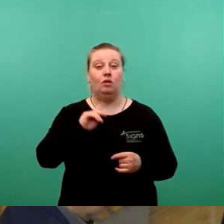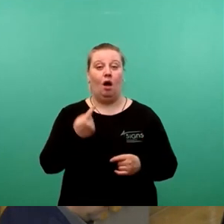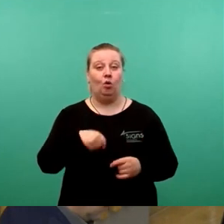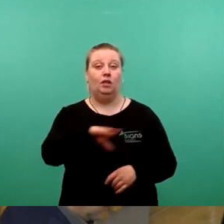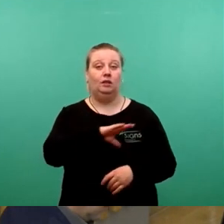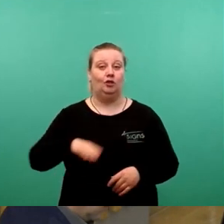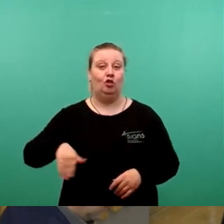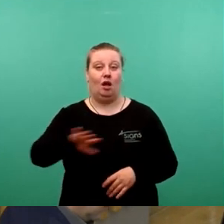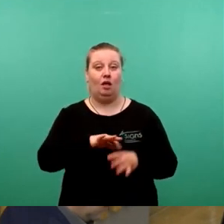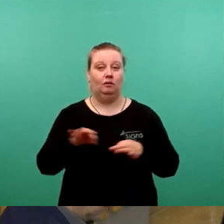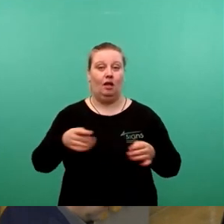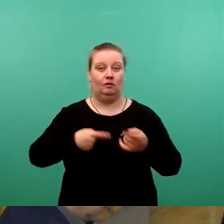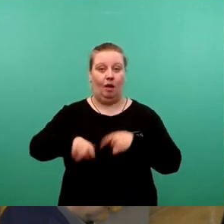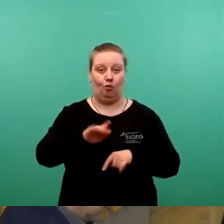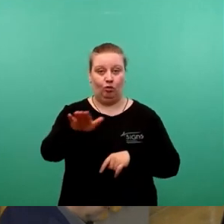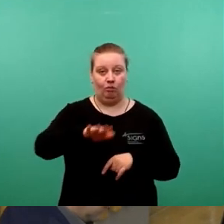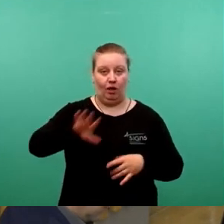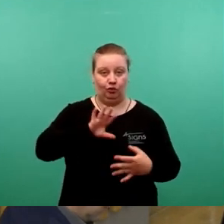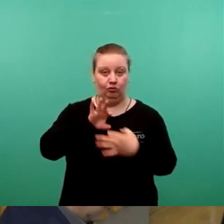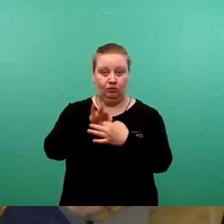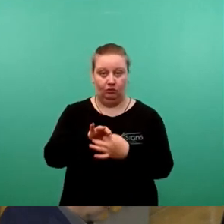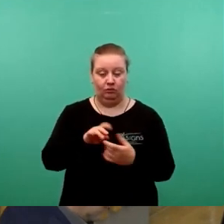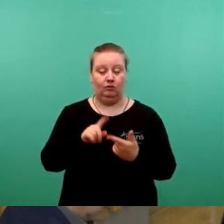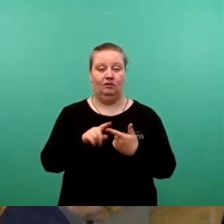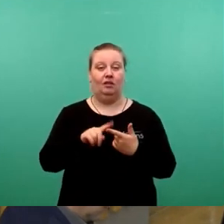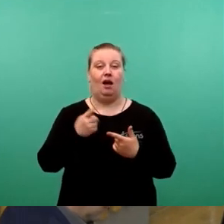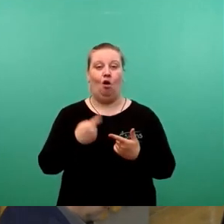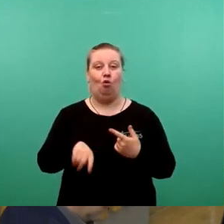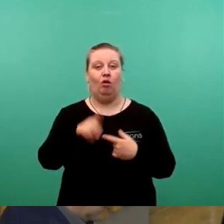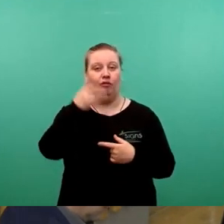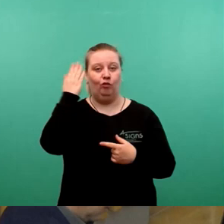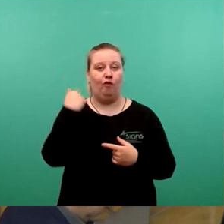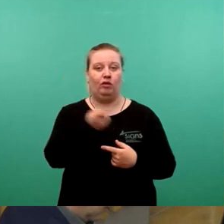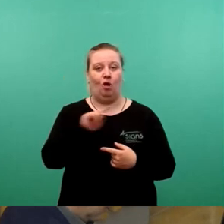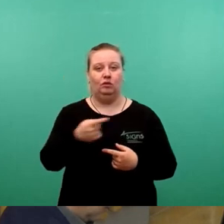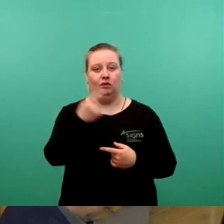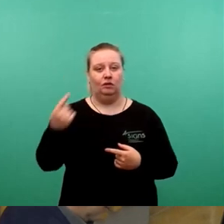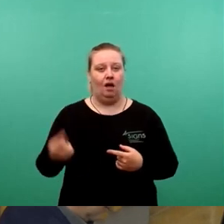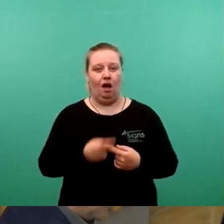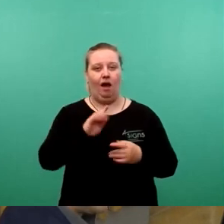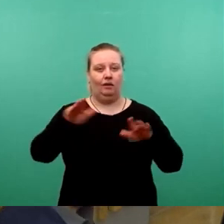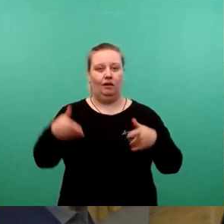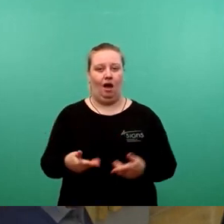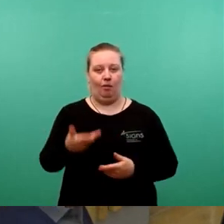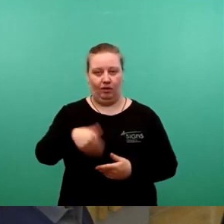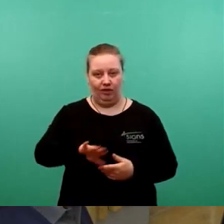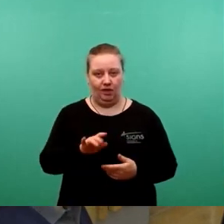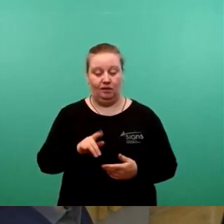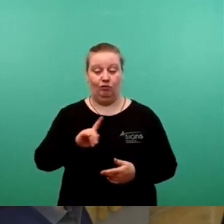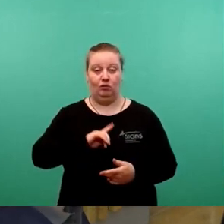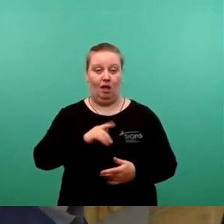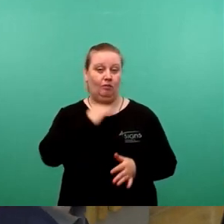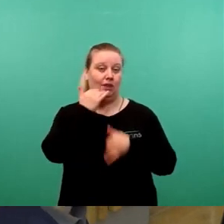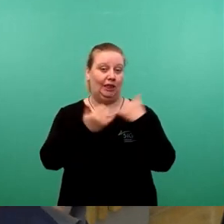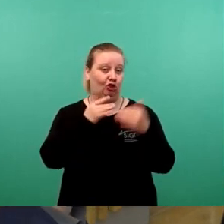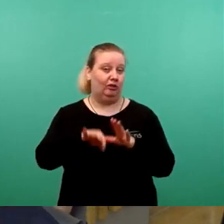Landtagsabgeordneten führt, nicht nur, Kelten dort vor Tausenden von Jahren ein Grab hinterlassen haben, was wir Geschichtler gefunden